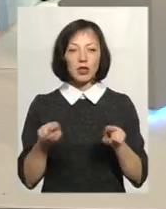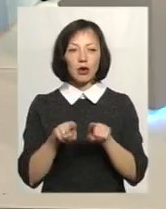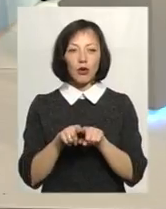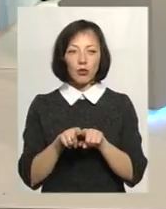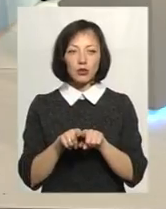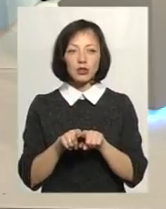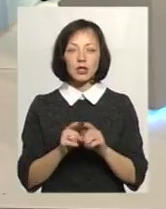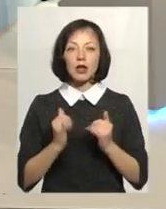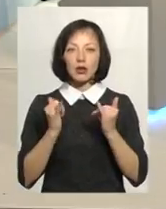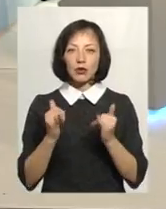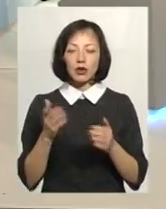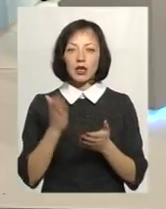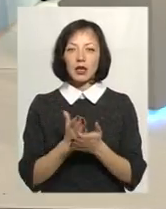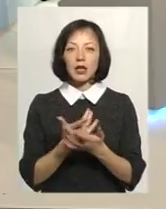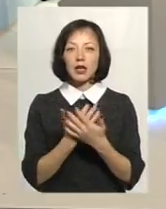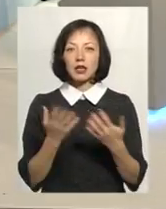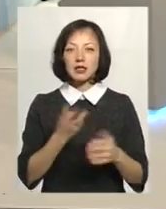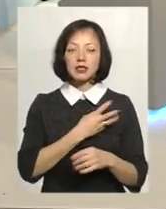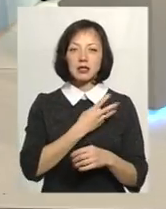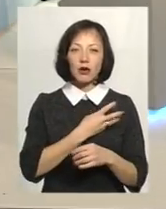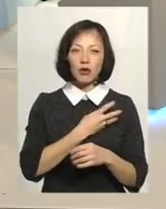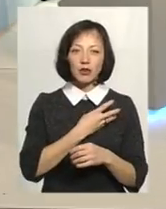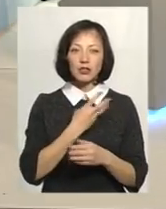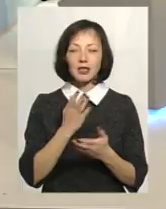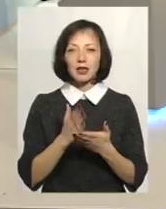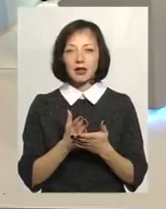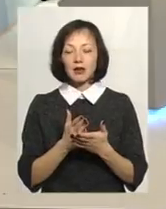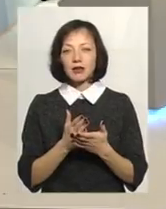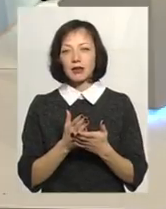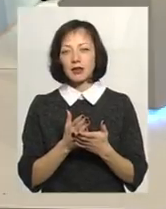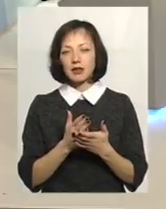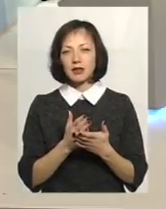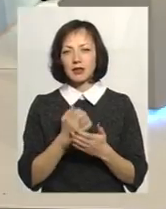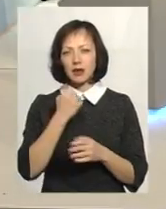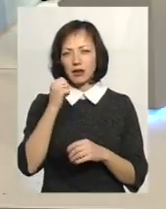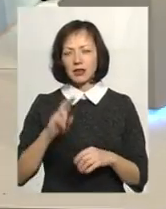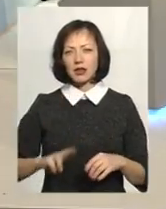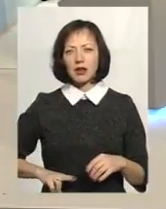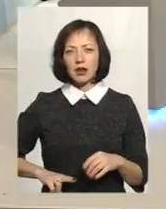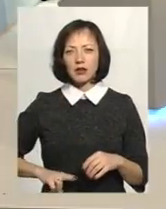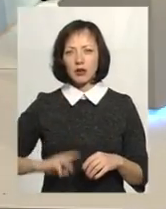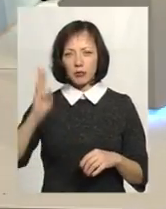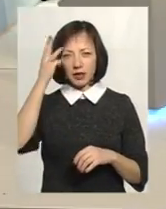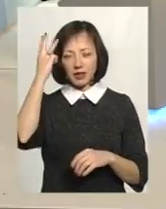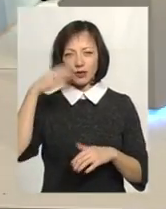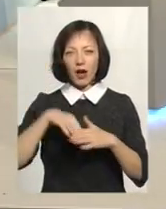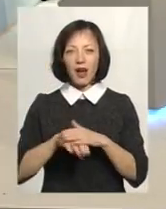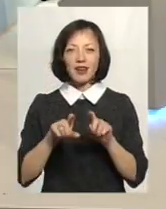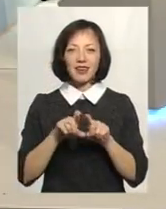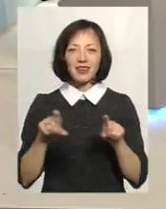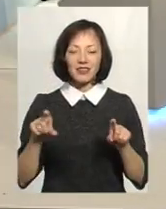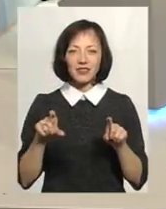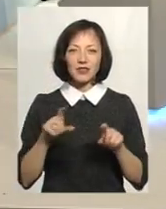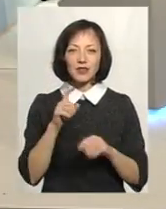для того, також і різні заохочення. І дуже дякую директору Хмельницького архіву